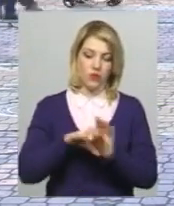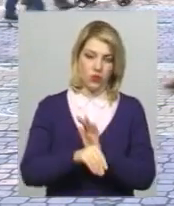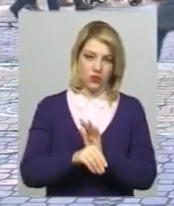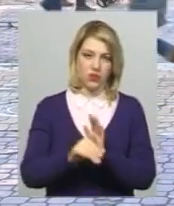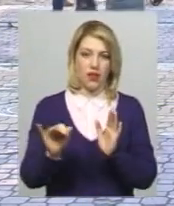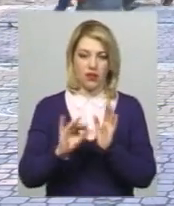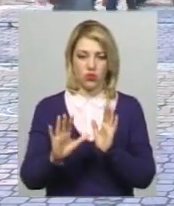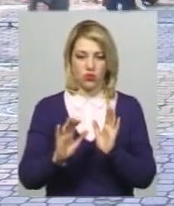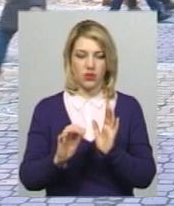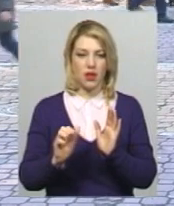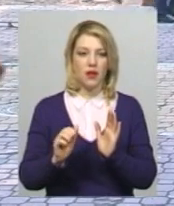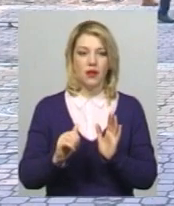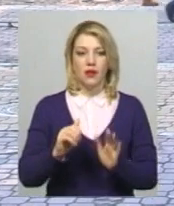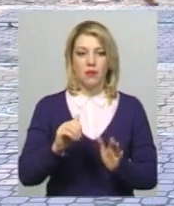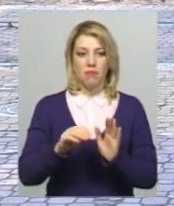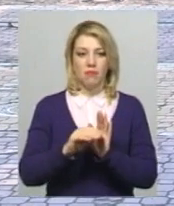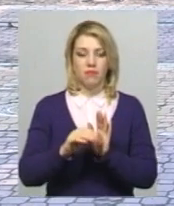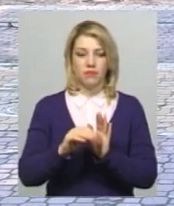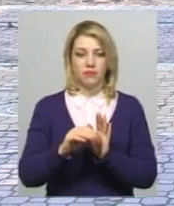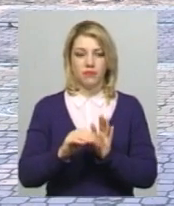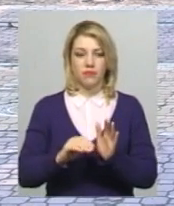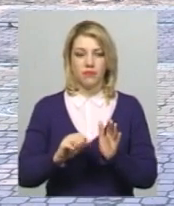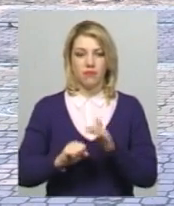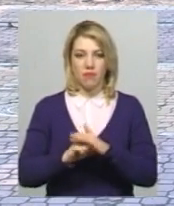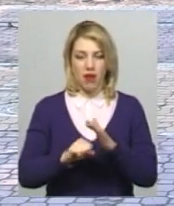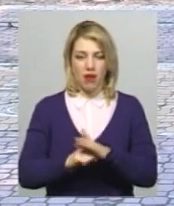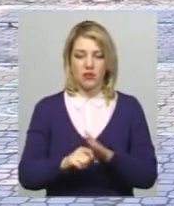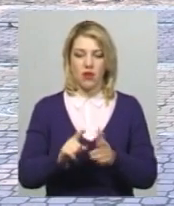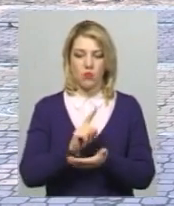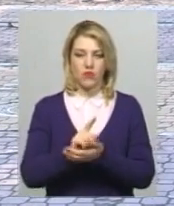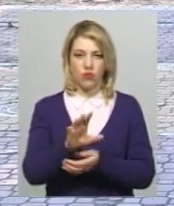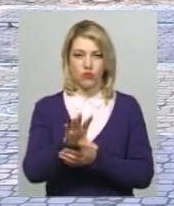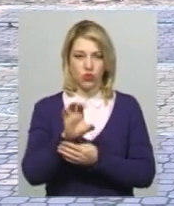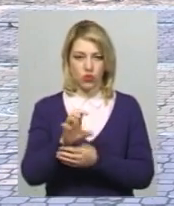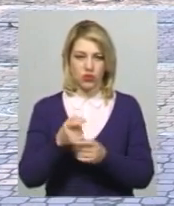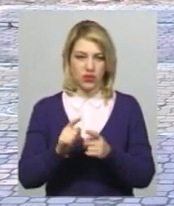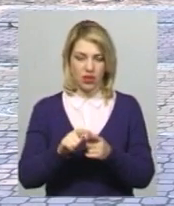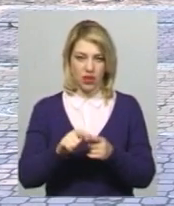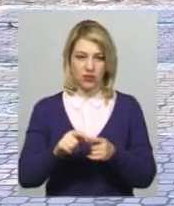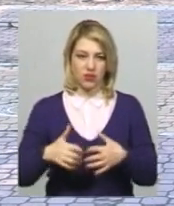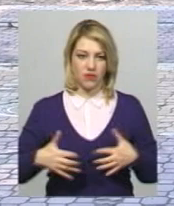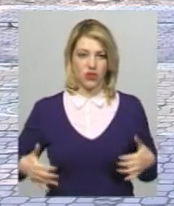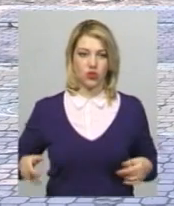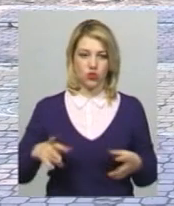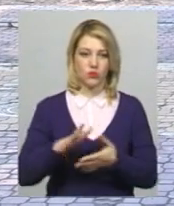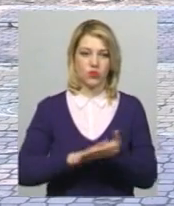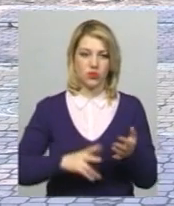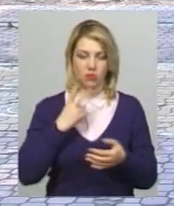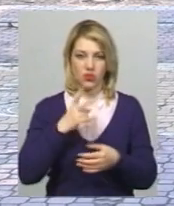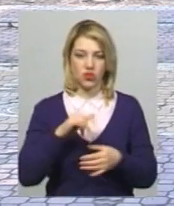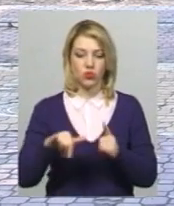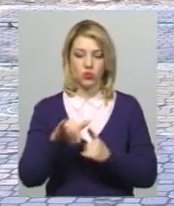обов'язково з фотографією цієї тварини, щоб у подальшому бачили її